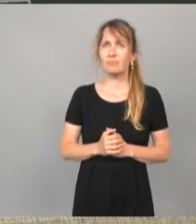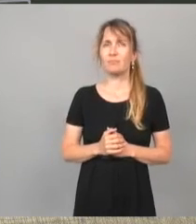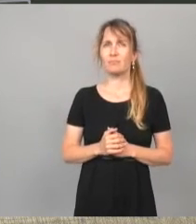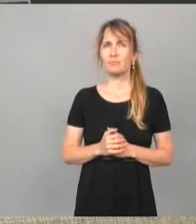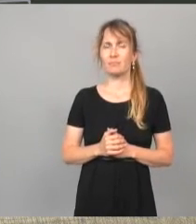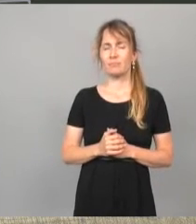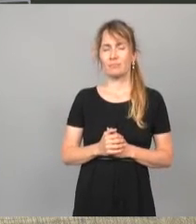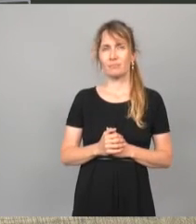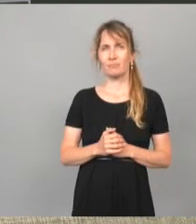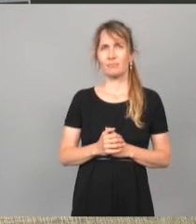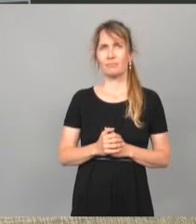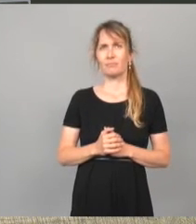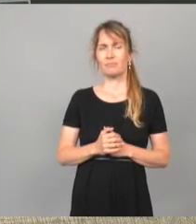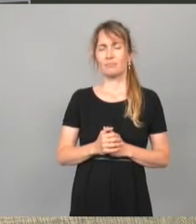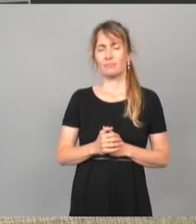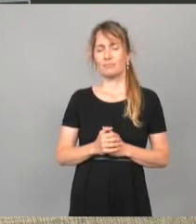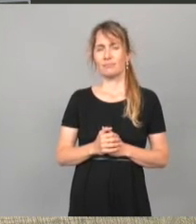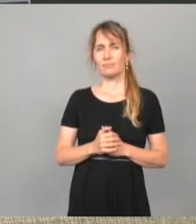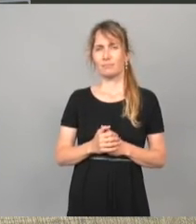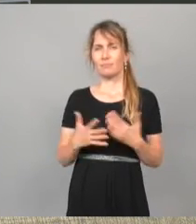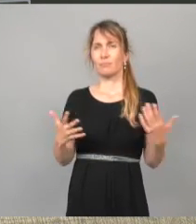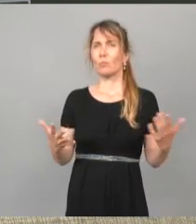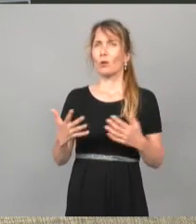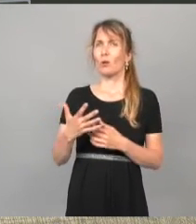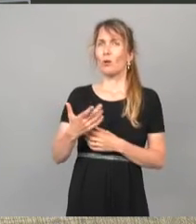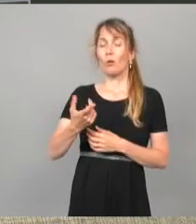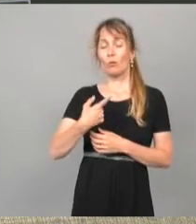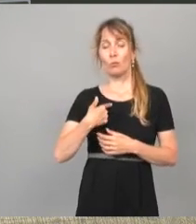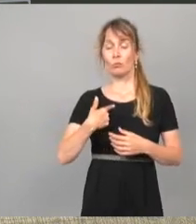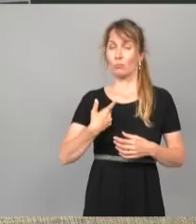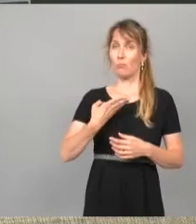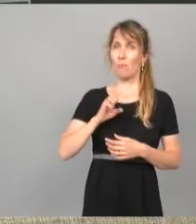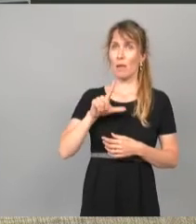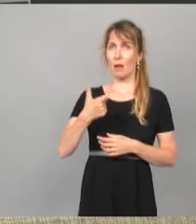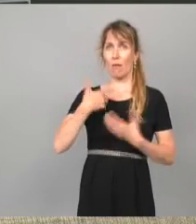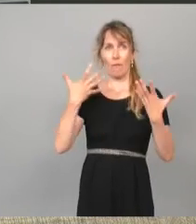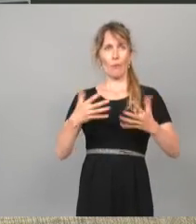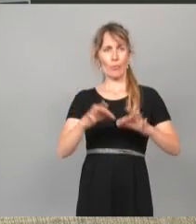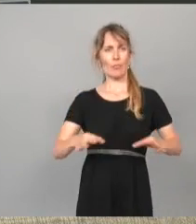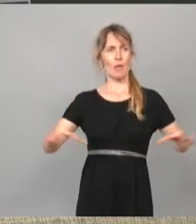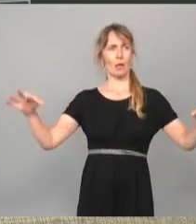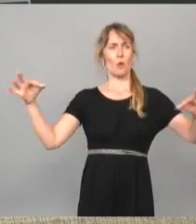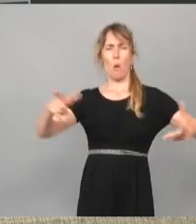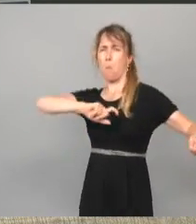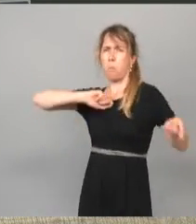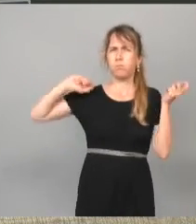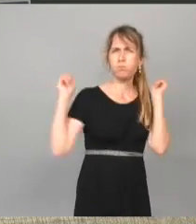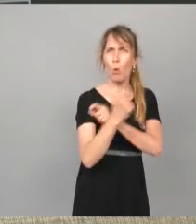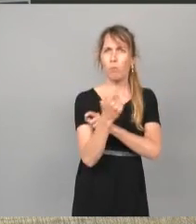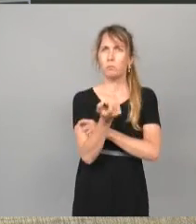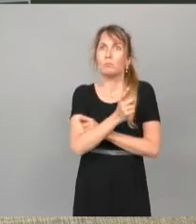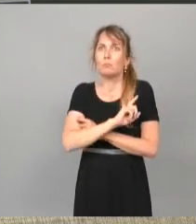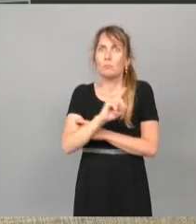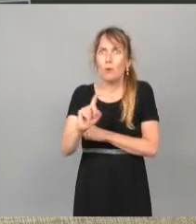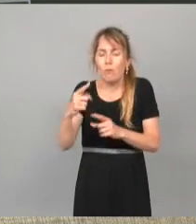à transformer totalement son territoire. L'agriculture va se transformer tranquillement. Ce sont les citoyens qui décideront, effectivement,